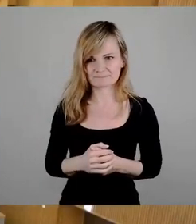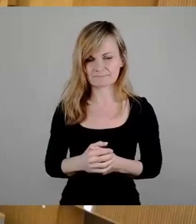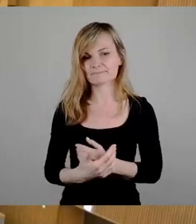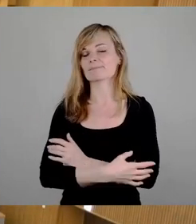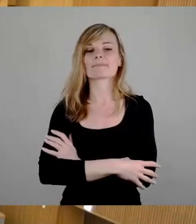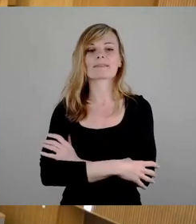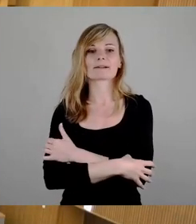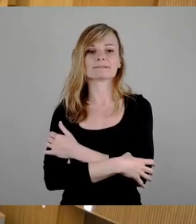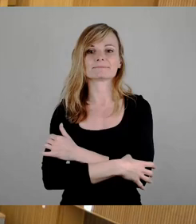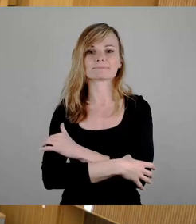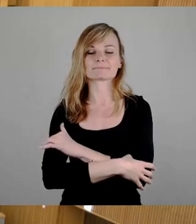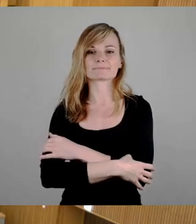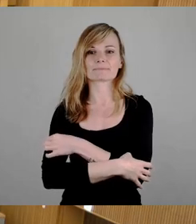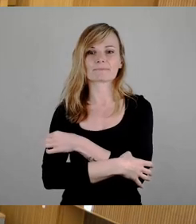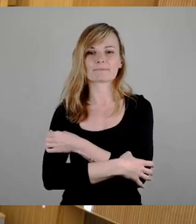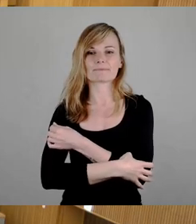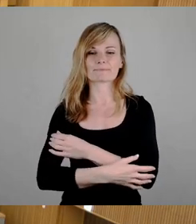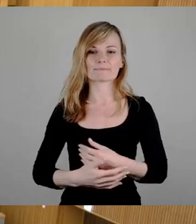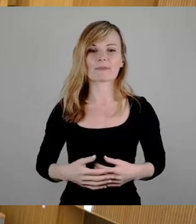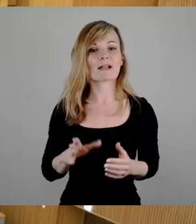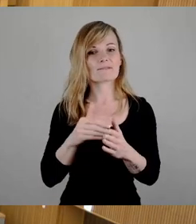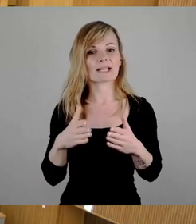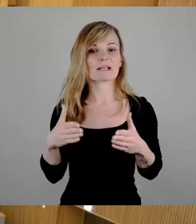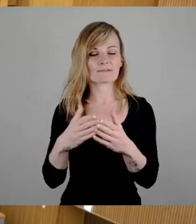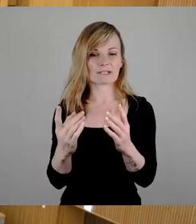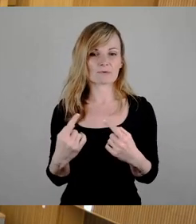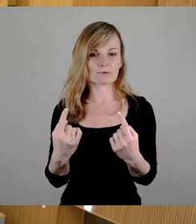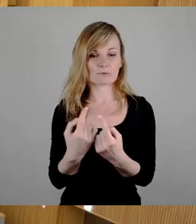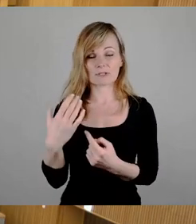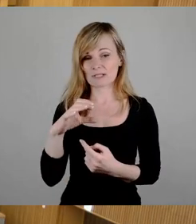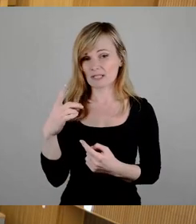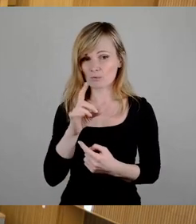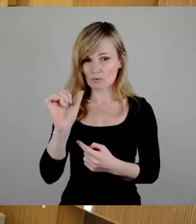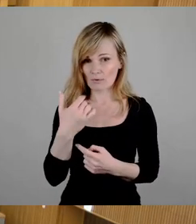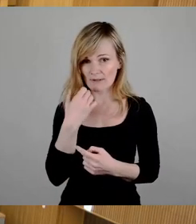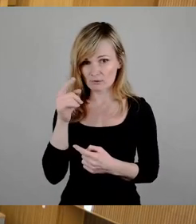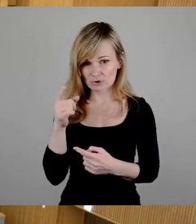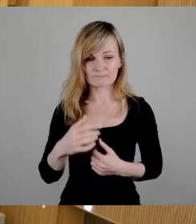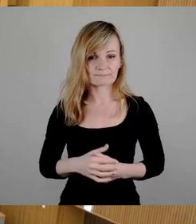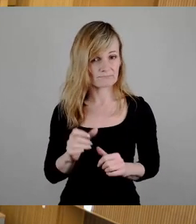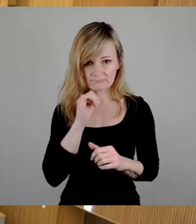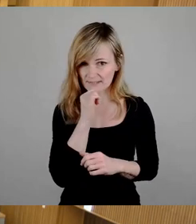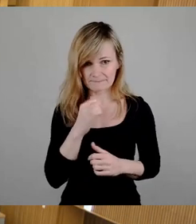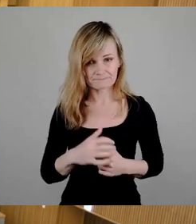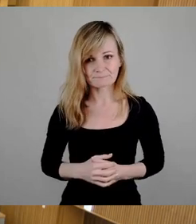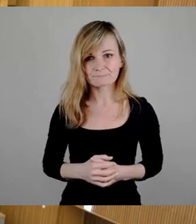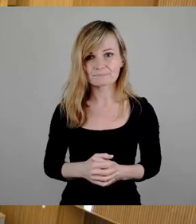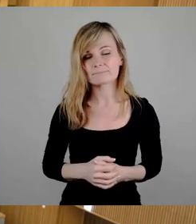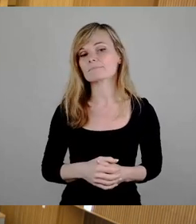So, dann weiter in der Fraktionsrunde. Wird CDU noch mal das Wort gewünscht? Nein. Linke?